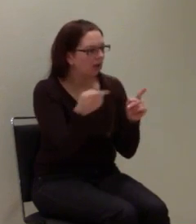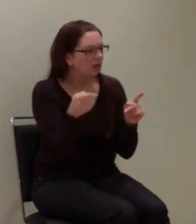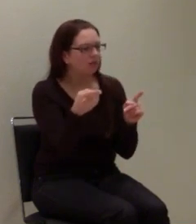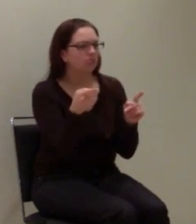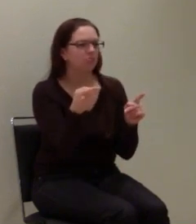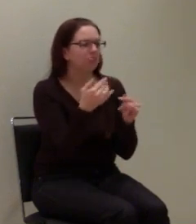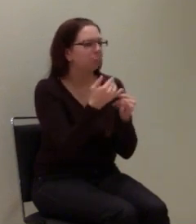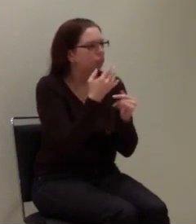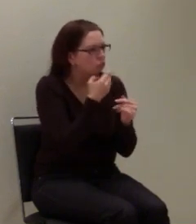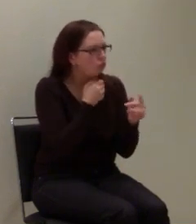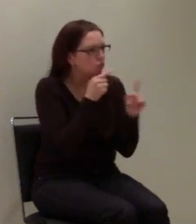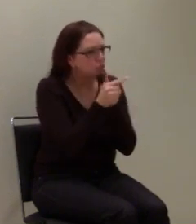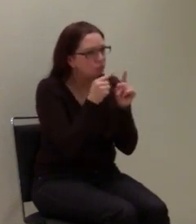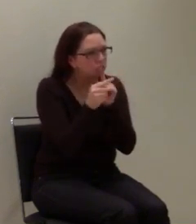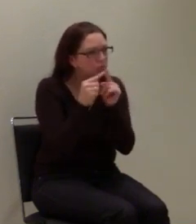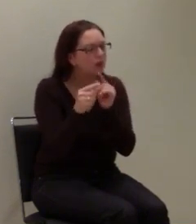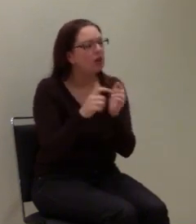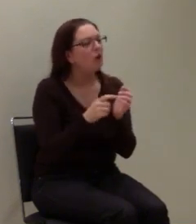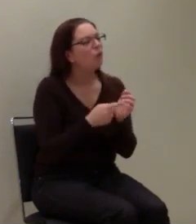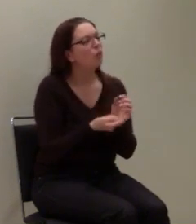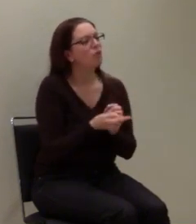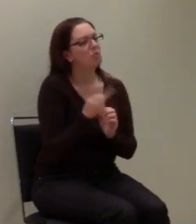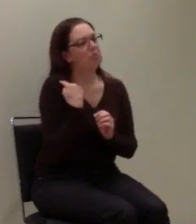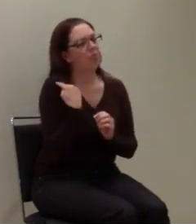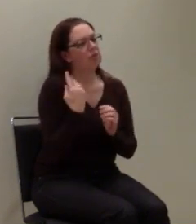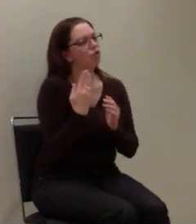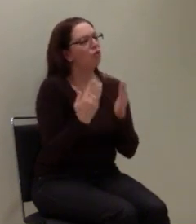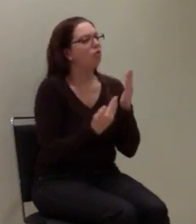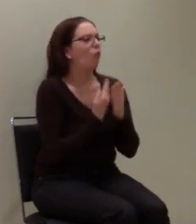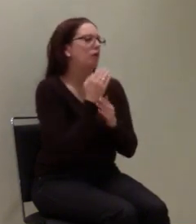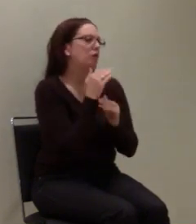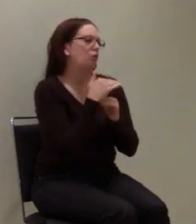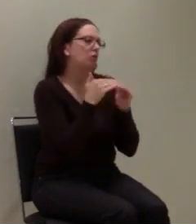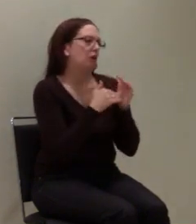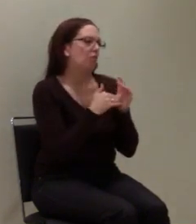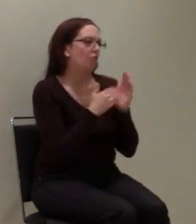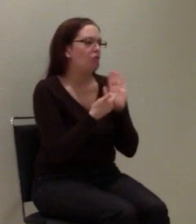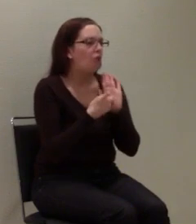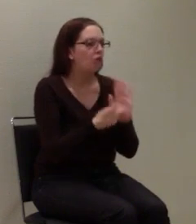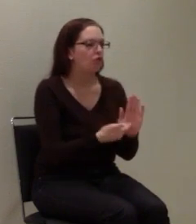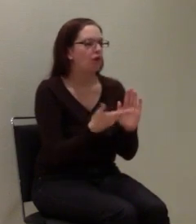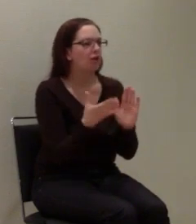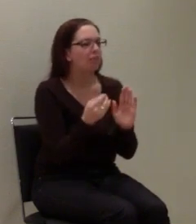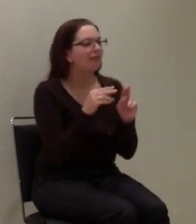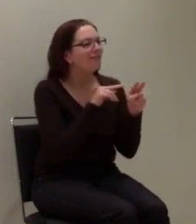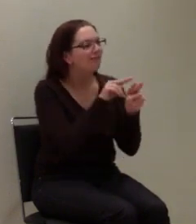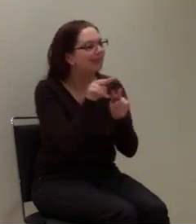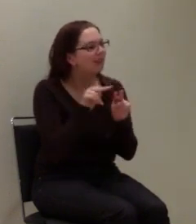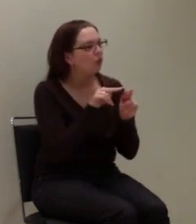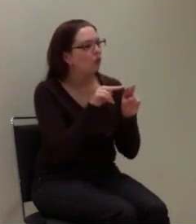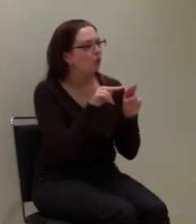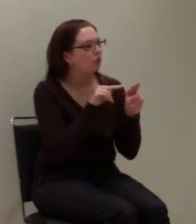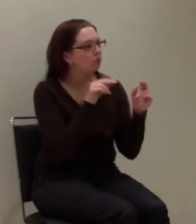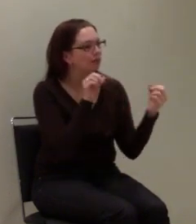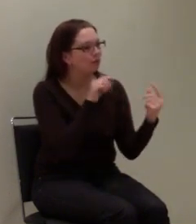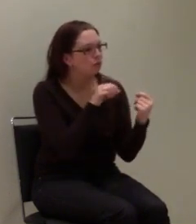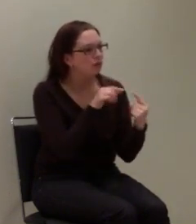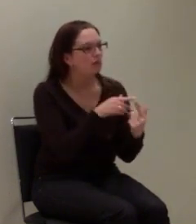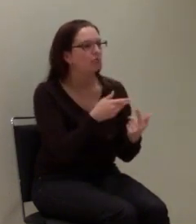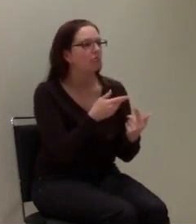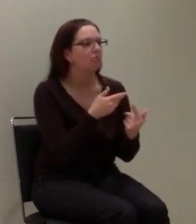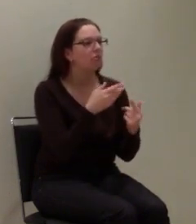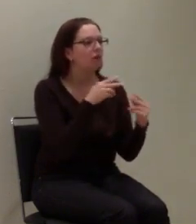ein neues System, das SMS, vorgestellt. Das ist ja mit Videotreaming, mit Videochat,